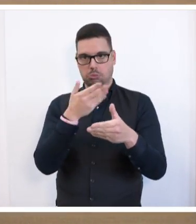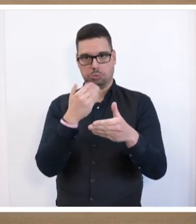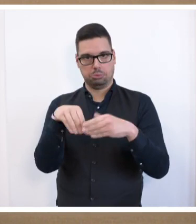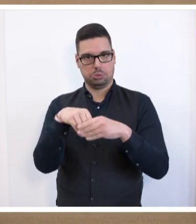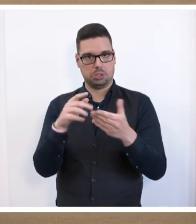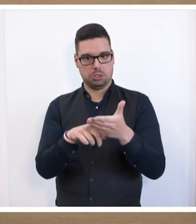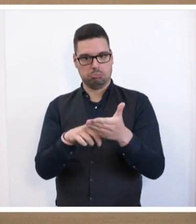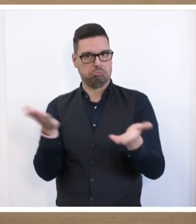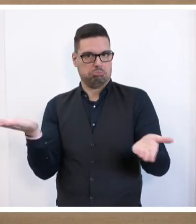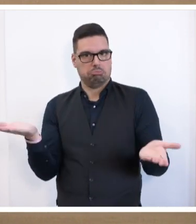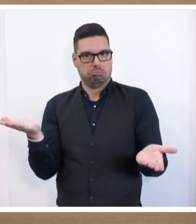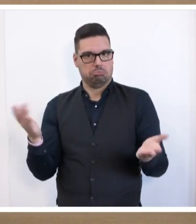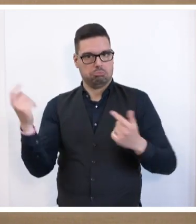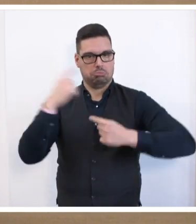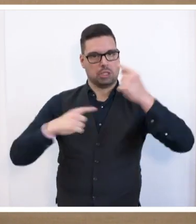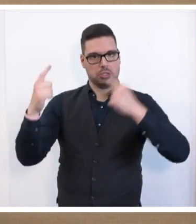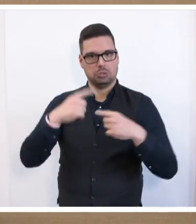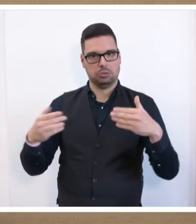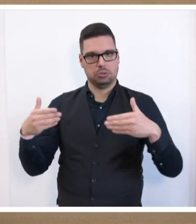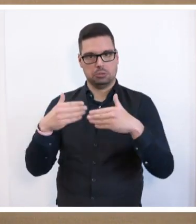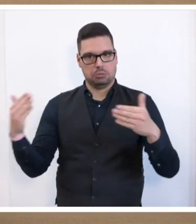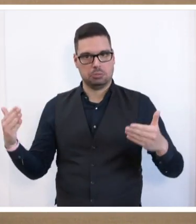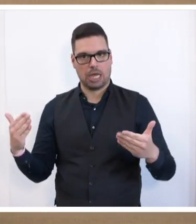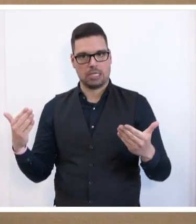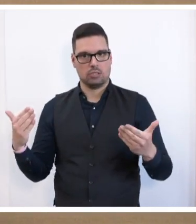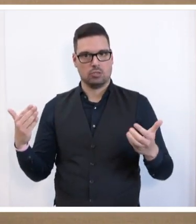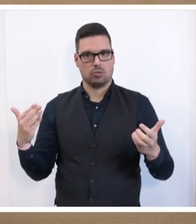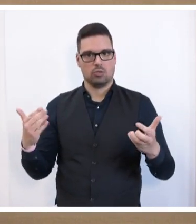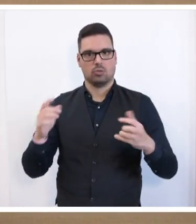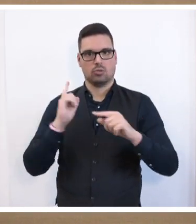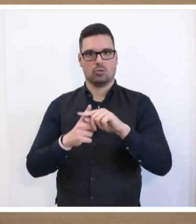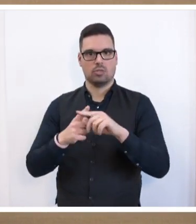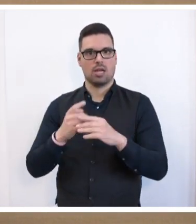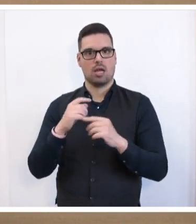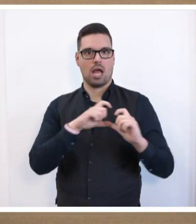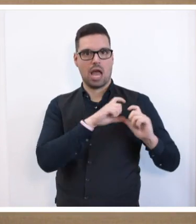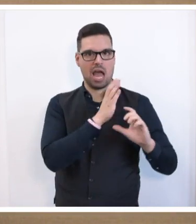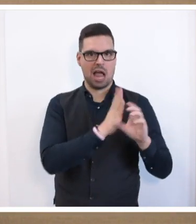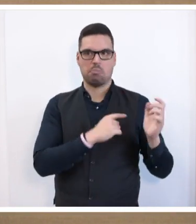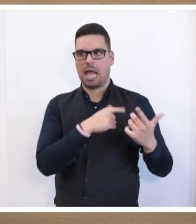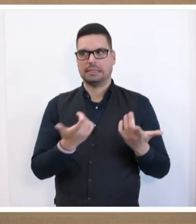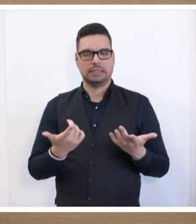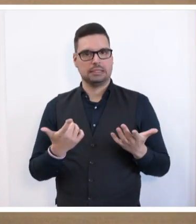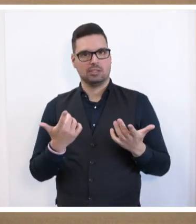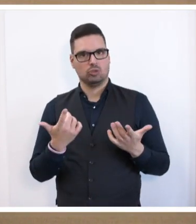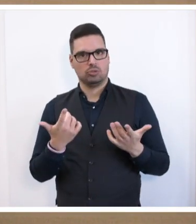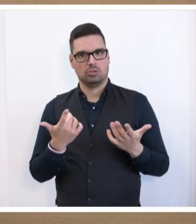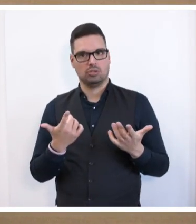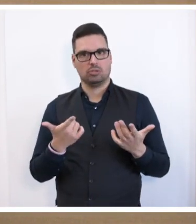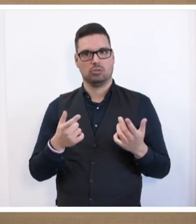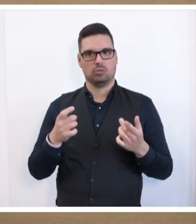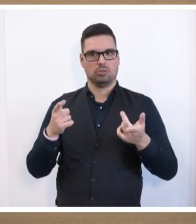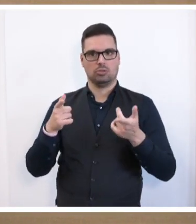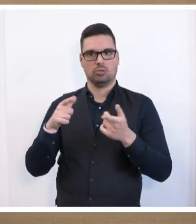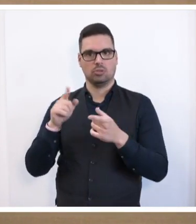wirksame Migrationsbegrenzung ihr vollkommen zuwider ist und das halbherzige Lippenspitzen, selbstverständlich ohne zu pfeifen,